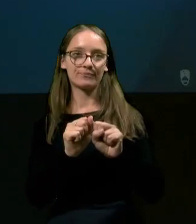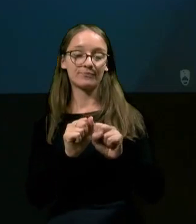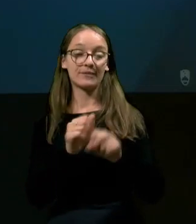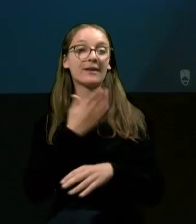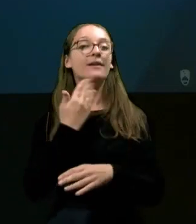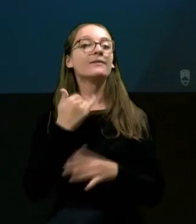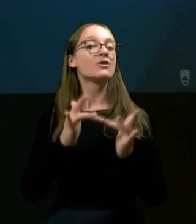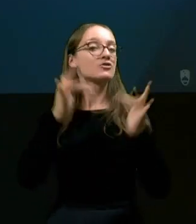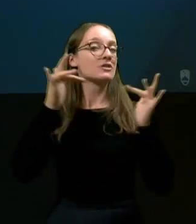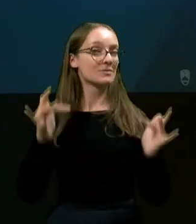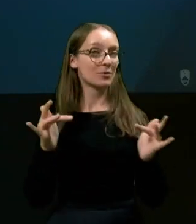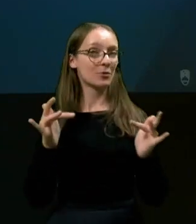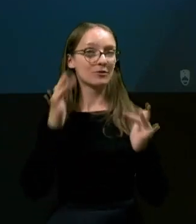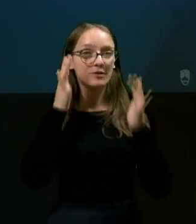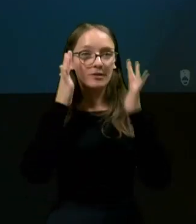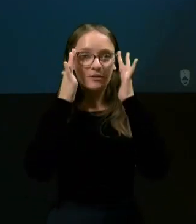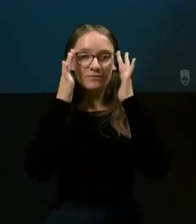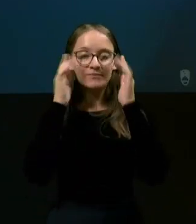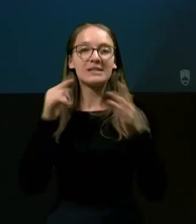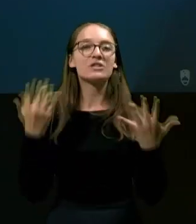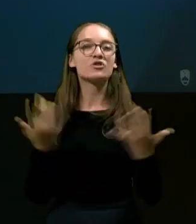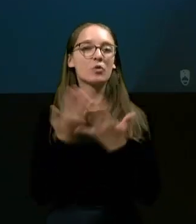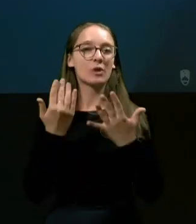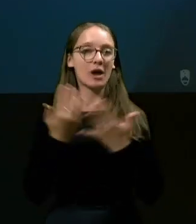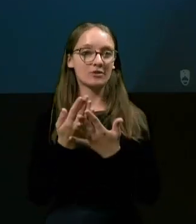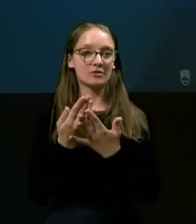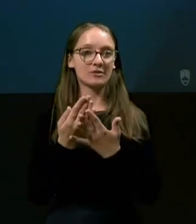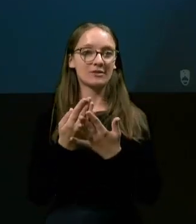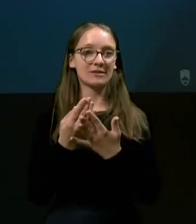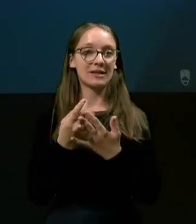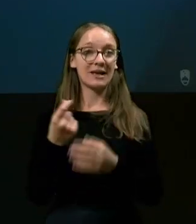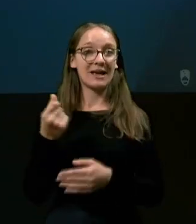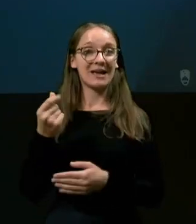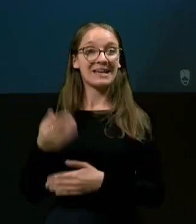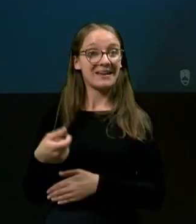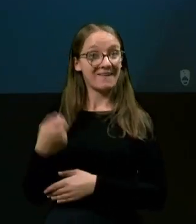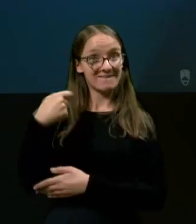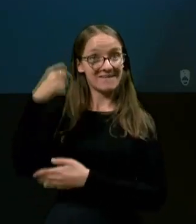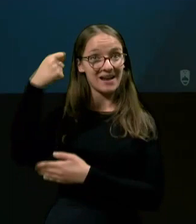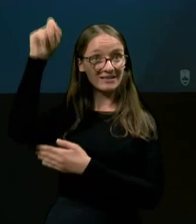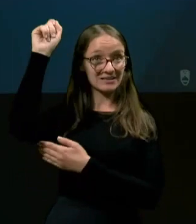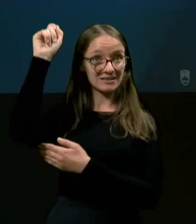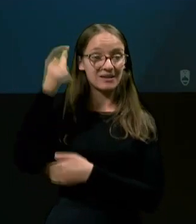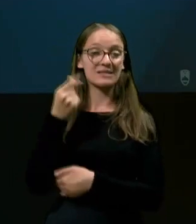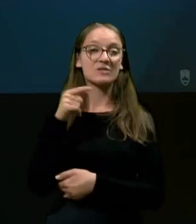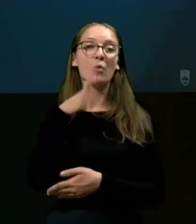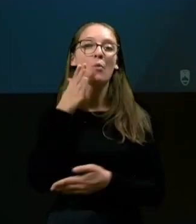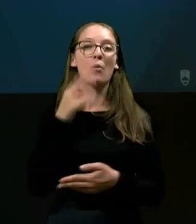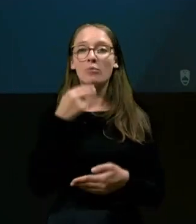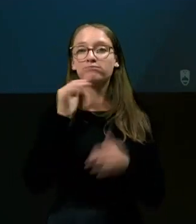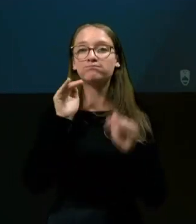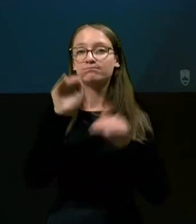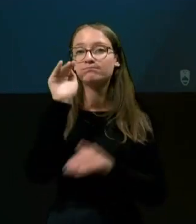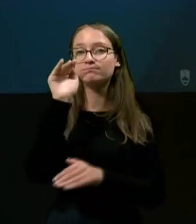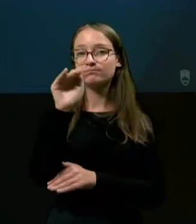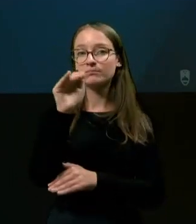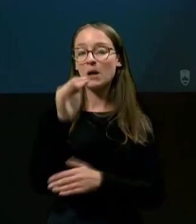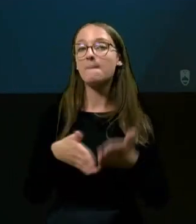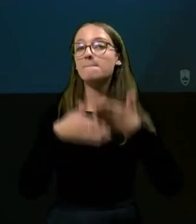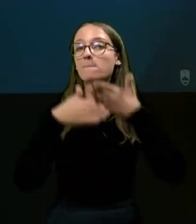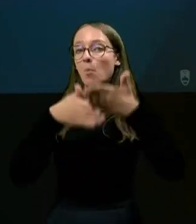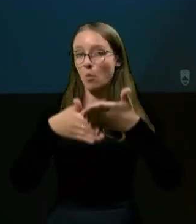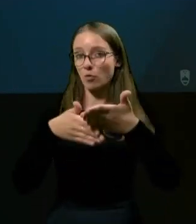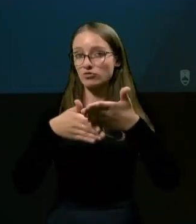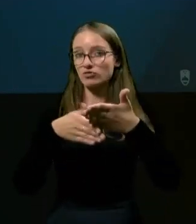Naš nasprotnik in sovražnik je inflacija. Zato bomo naslovili pomoč,